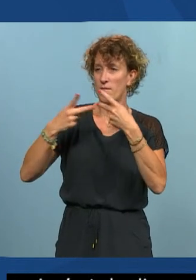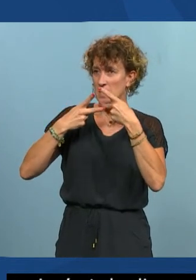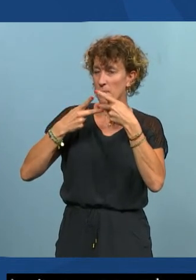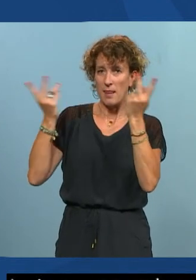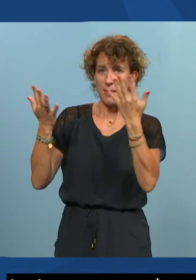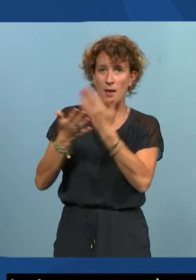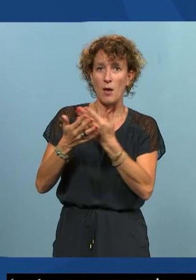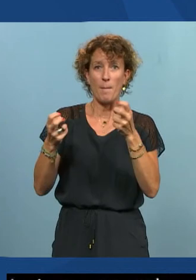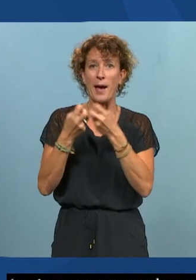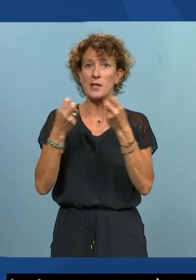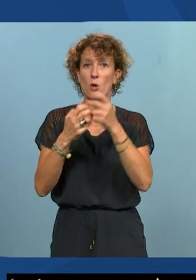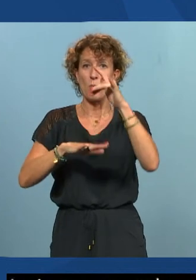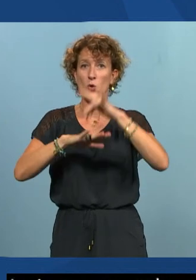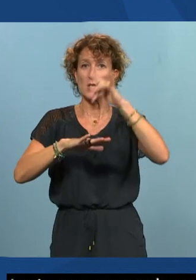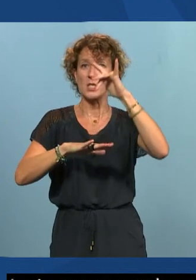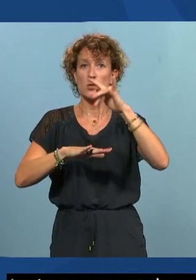hasard le site de ma ville